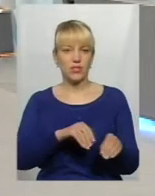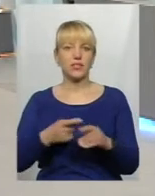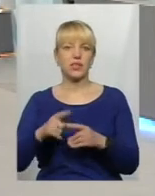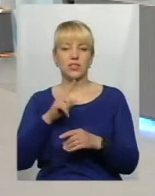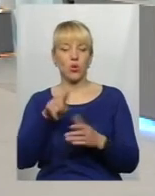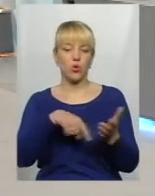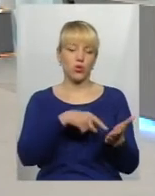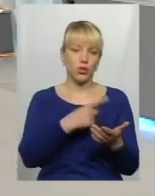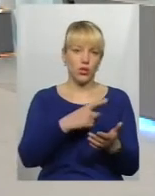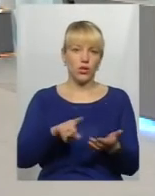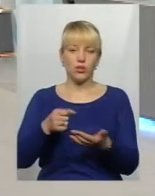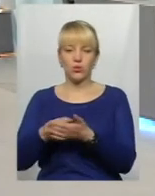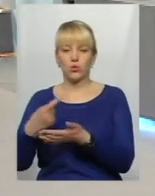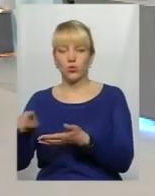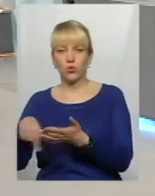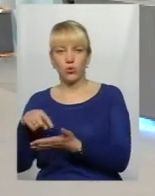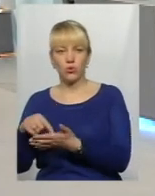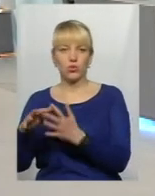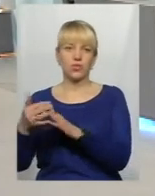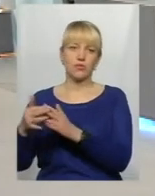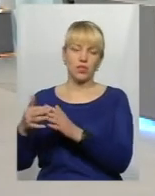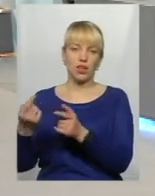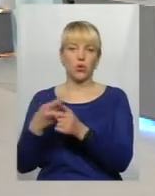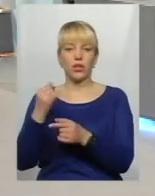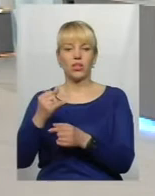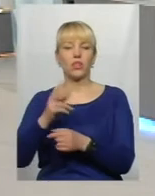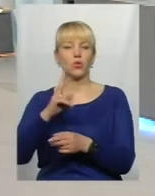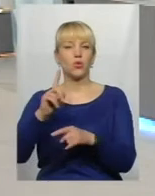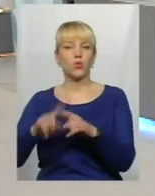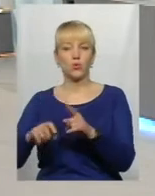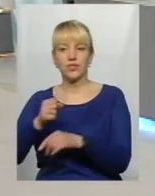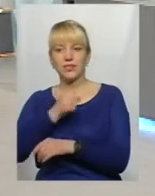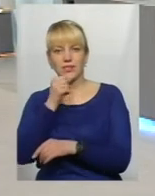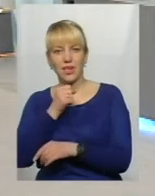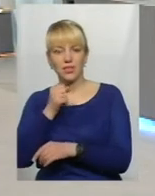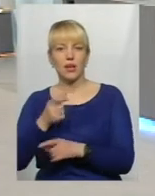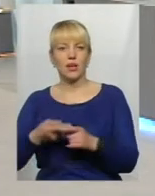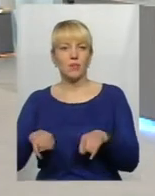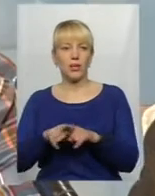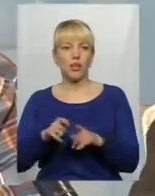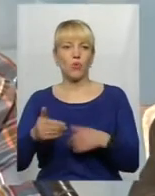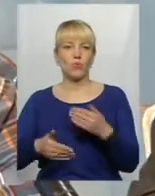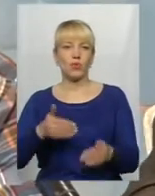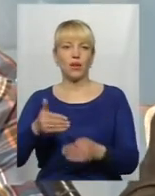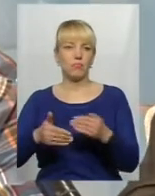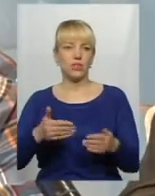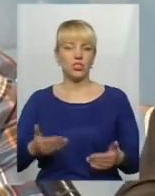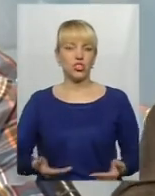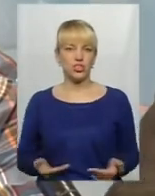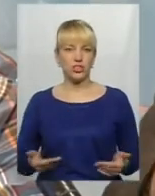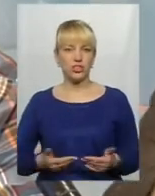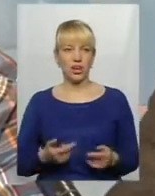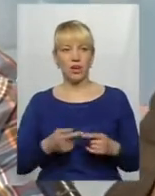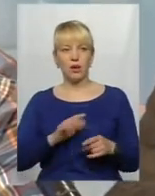в інші. І тепер ті родичі, а тим більше, родичі старшого віку, можливо, при тому темпі життя, при тих всіх, як кажуть,